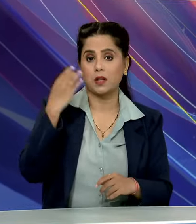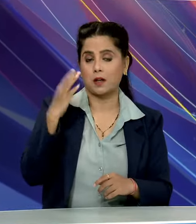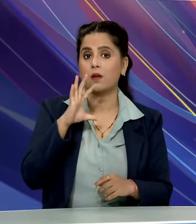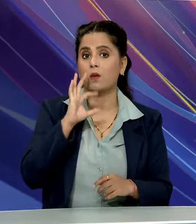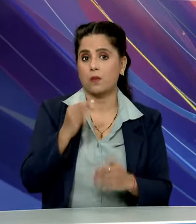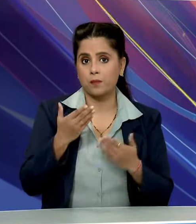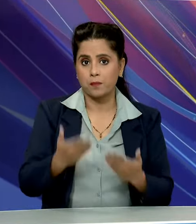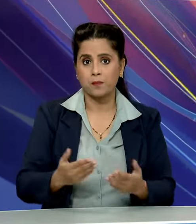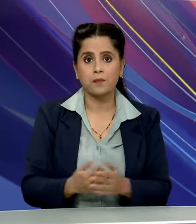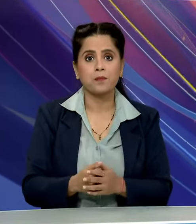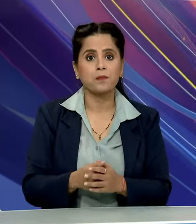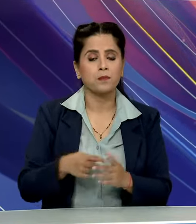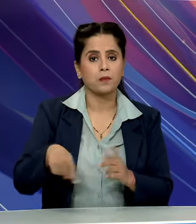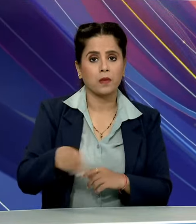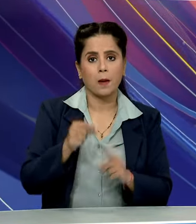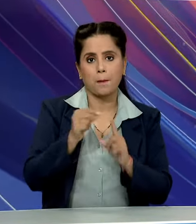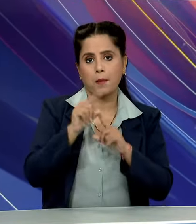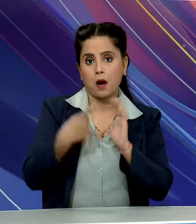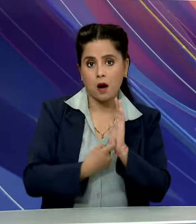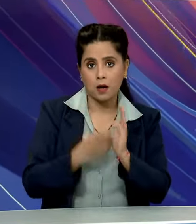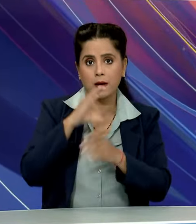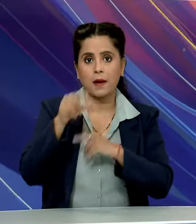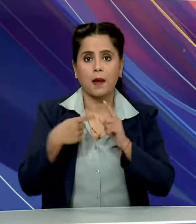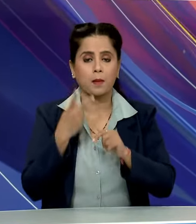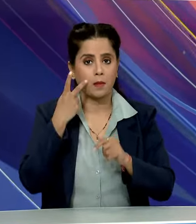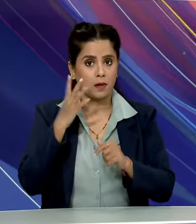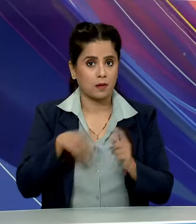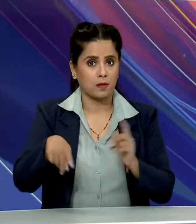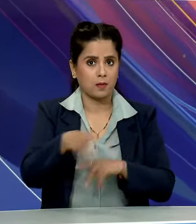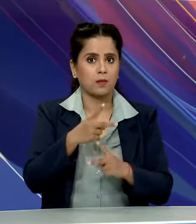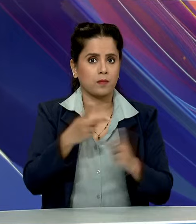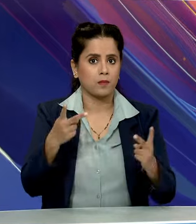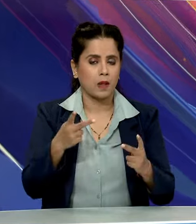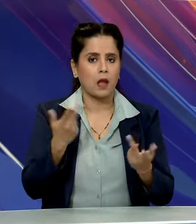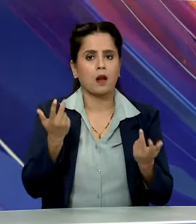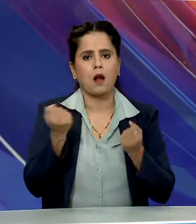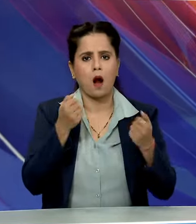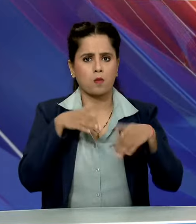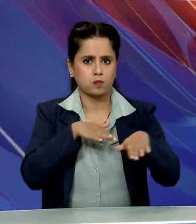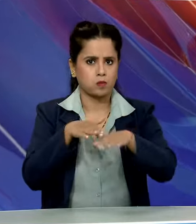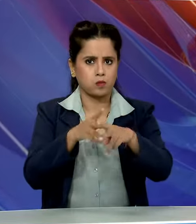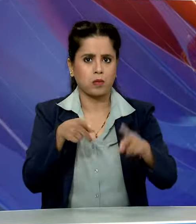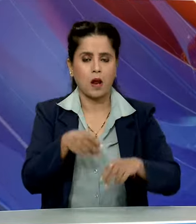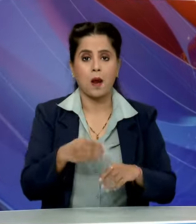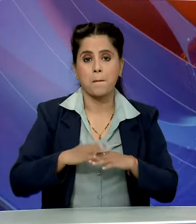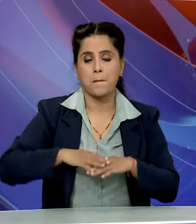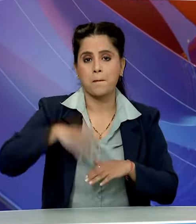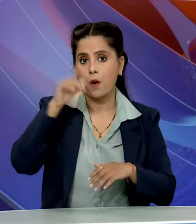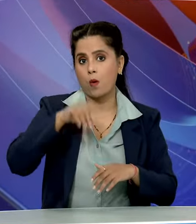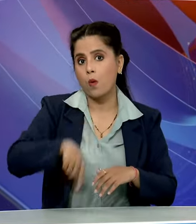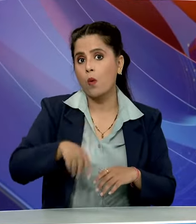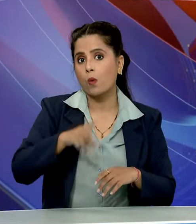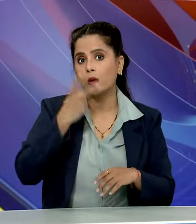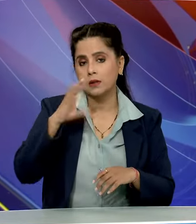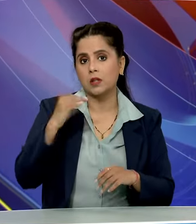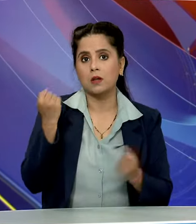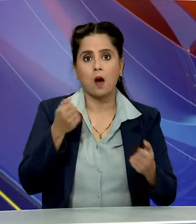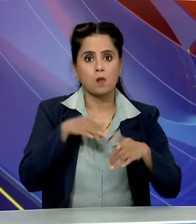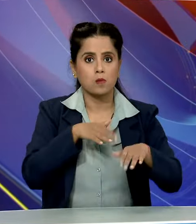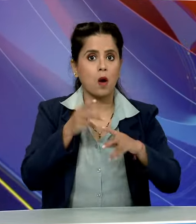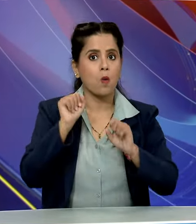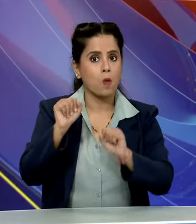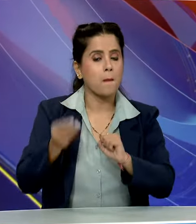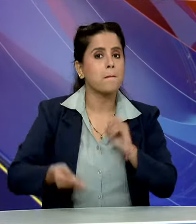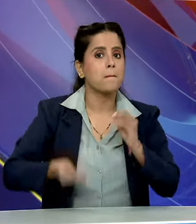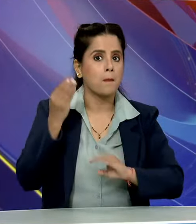जो पर-Capita Vehicular Ownership है That is the highest in the country इसकी वज़े से बहुत जरुरत